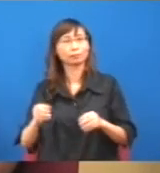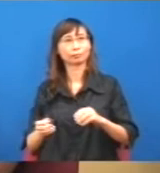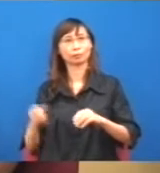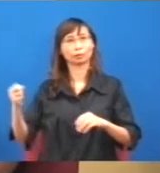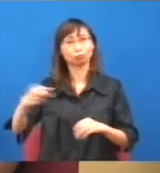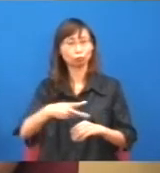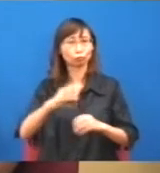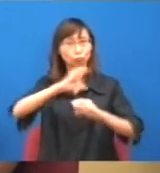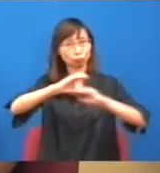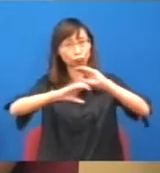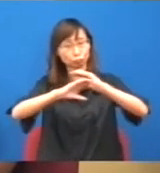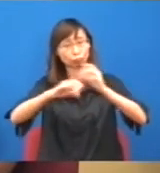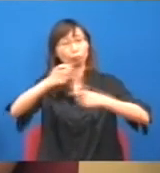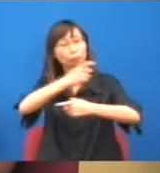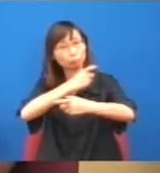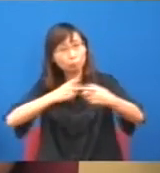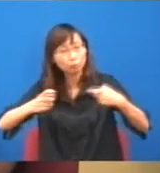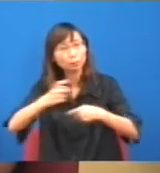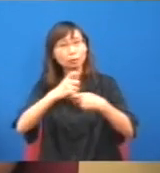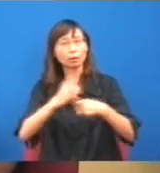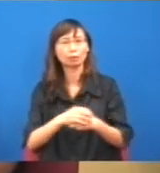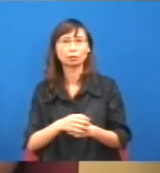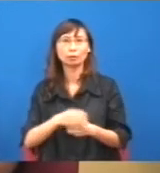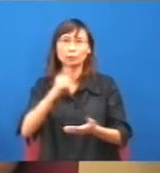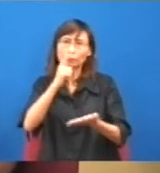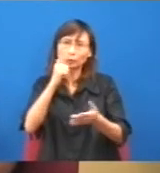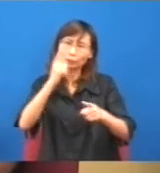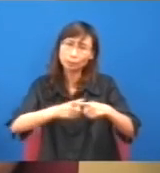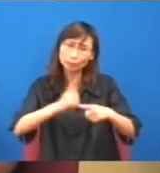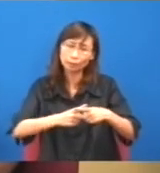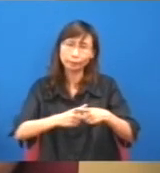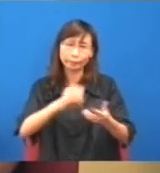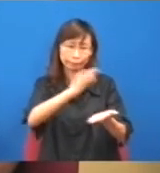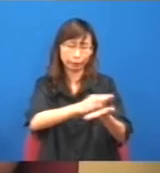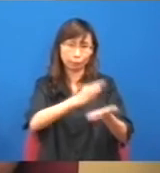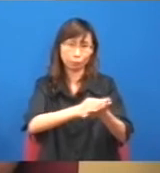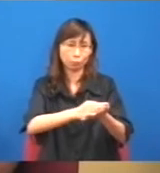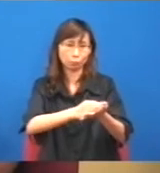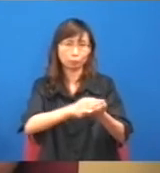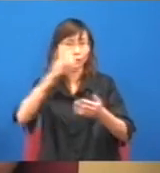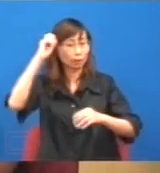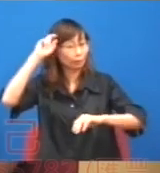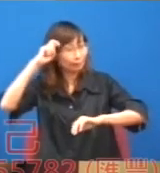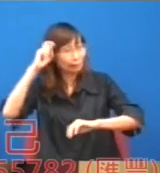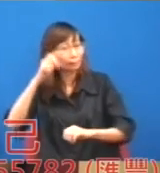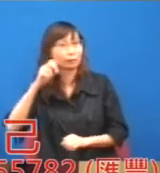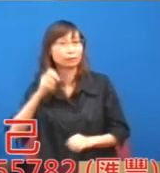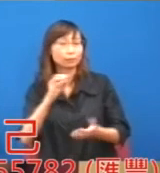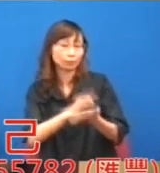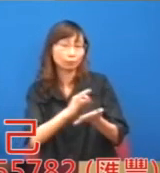想,對於實際那個環境影響的評估,實際填海地的效用在哪裏,各方面,就是,